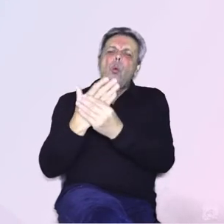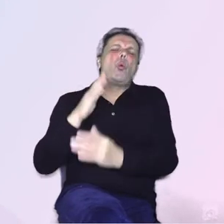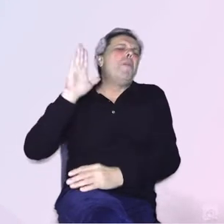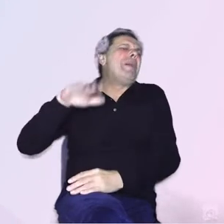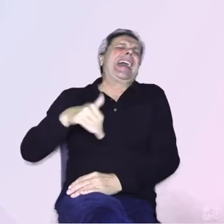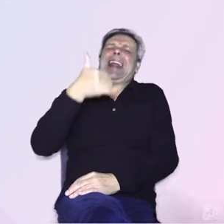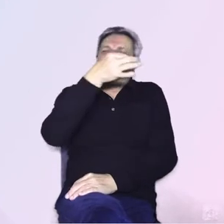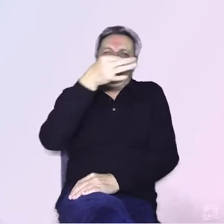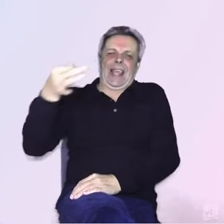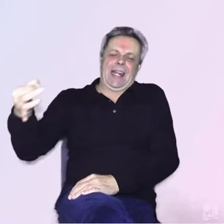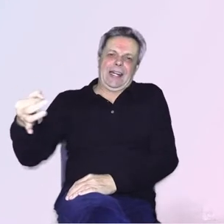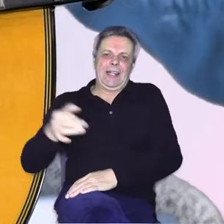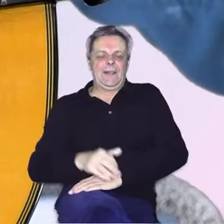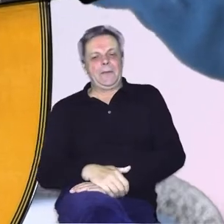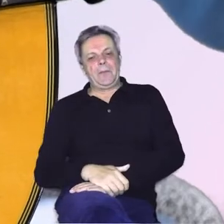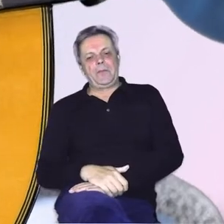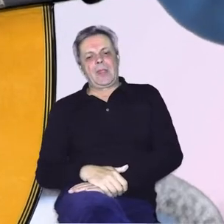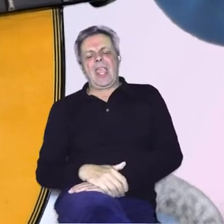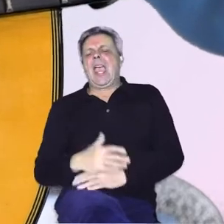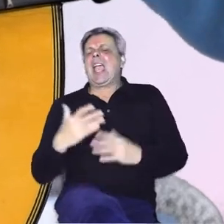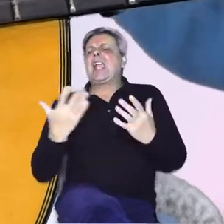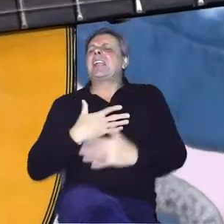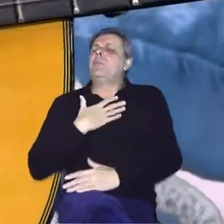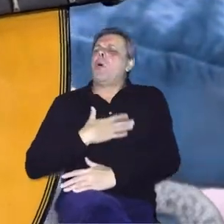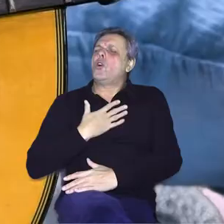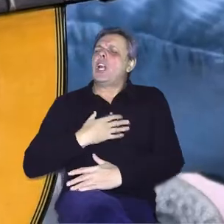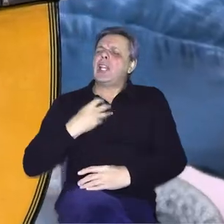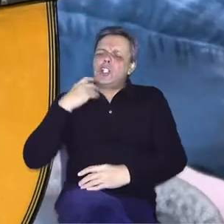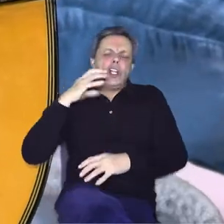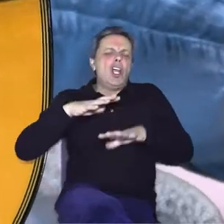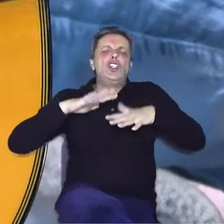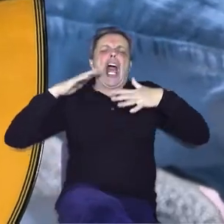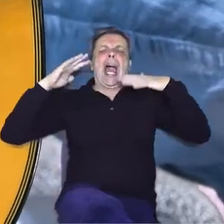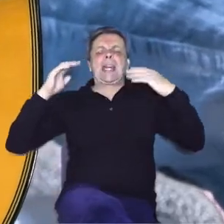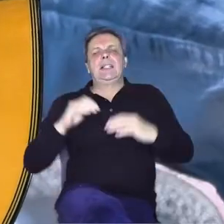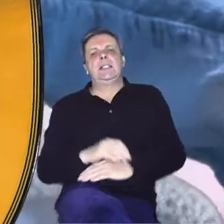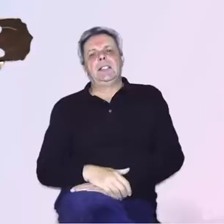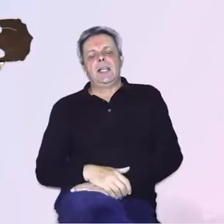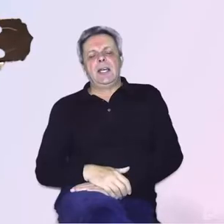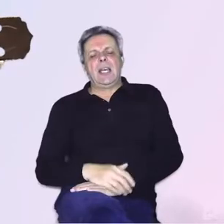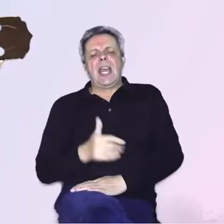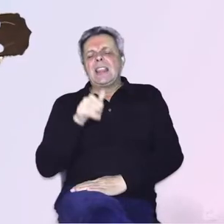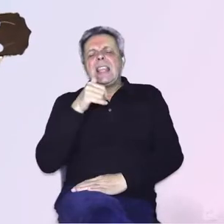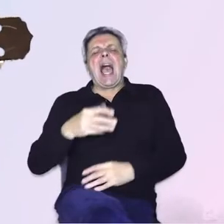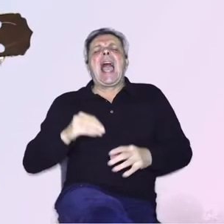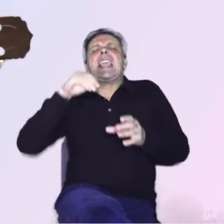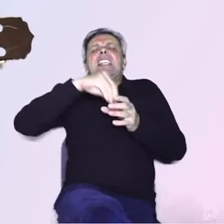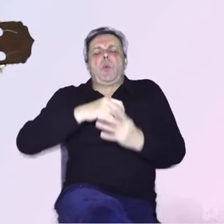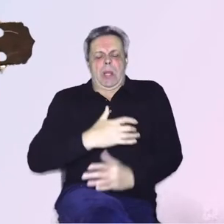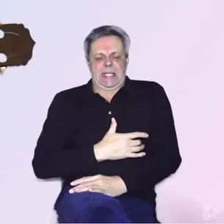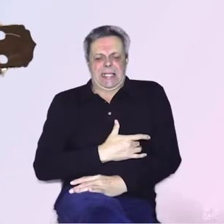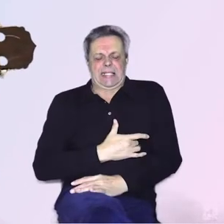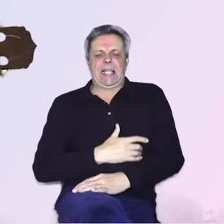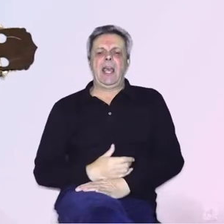na jedan dan. Kad poželiš žar, da ispuni